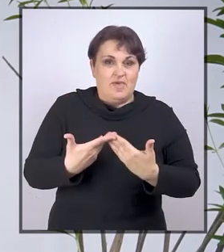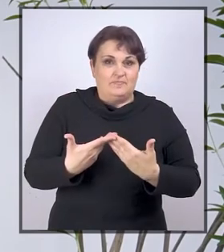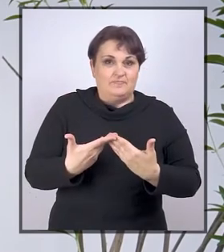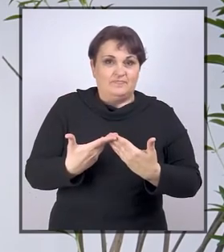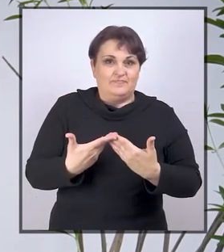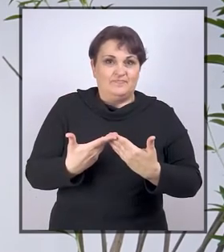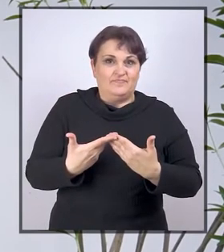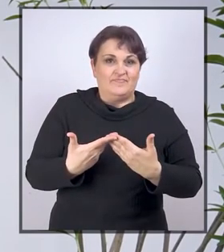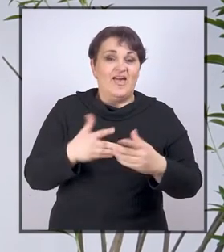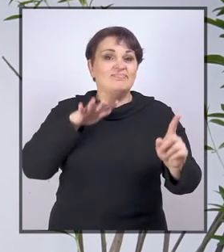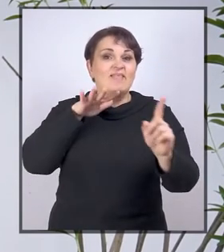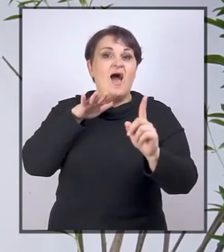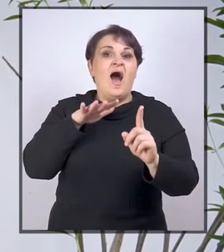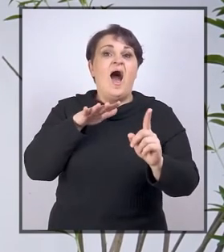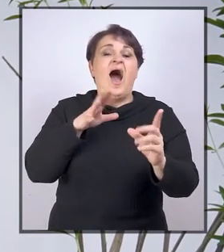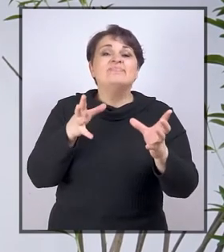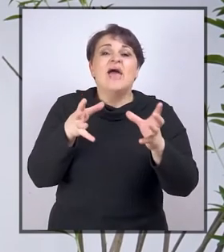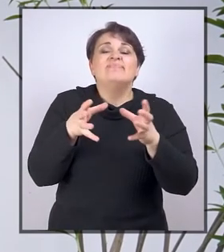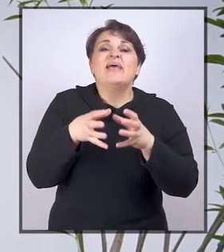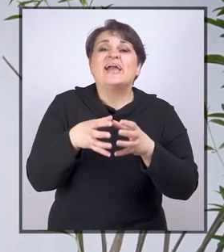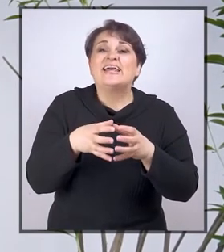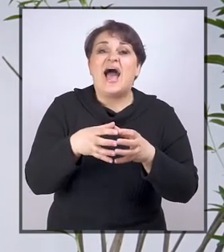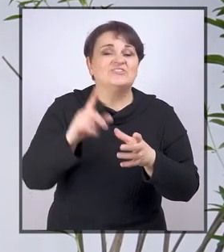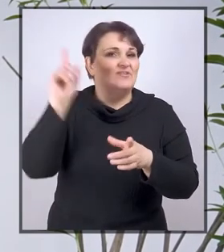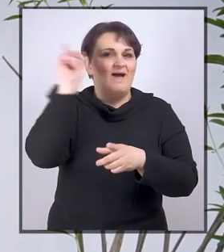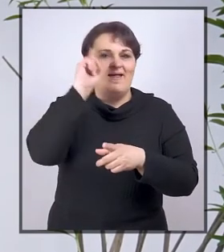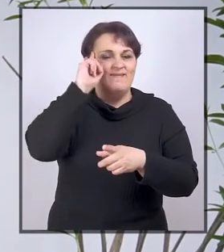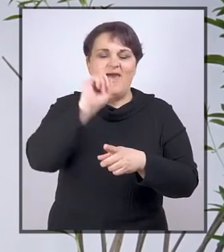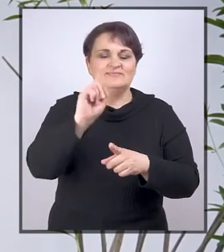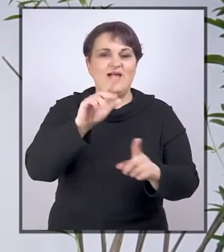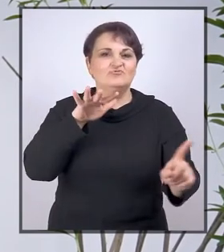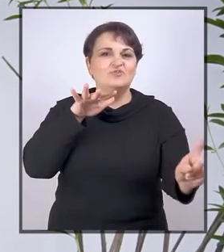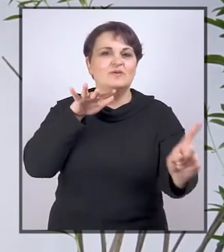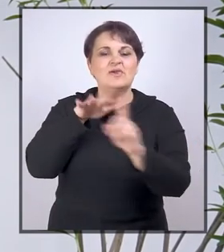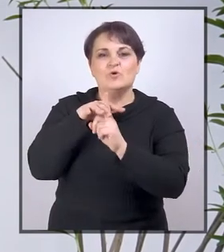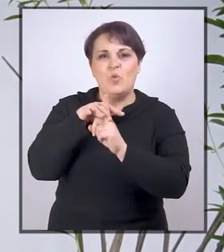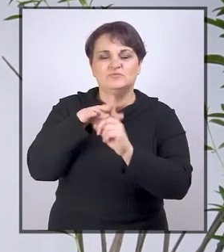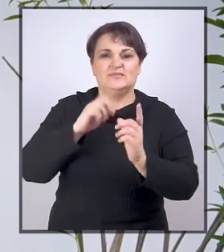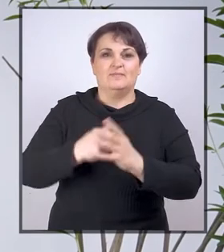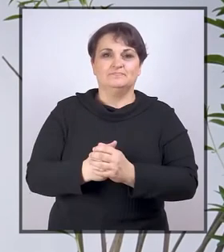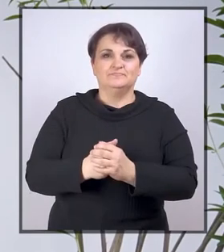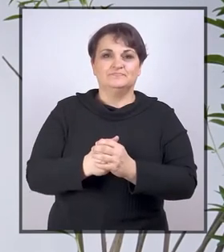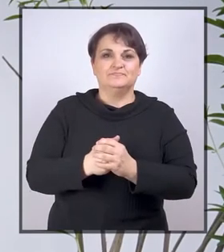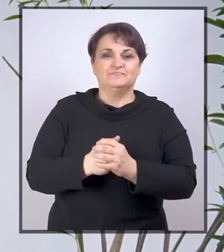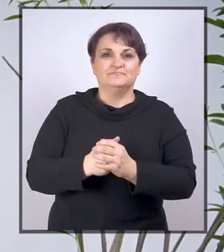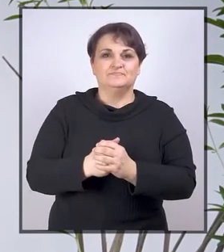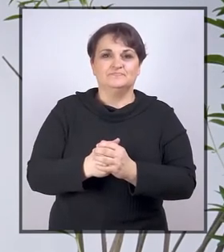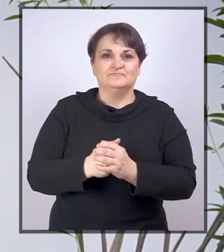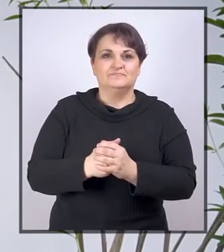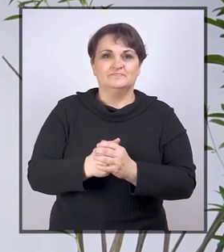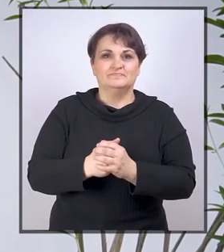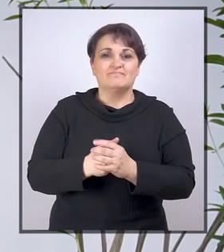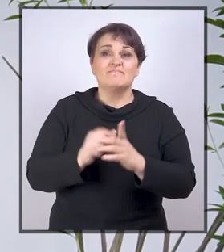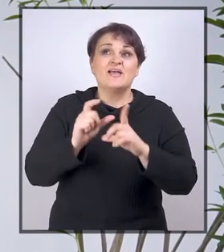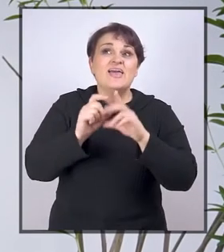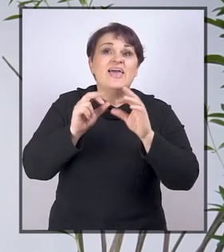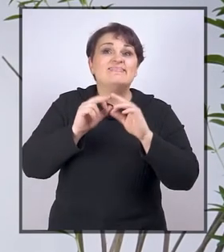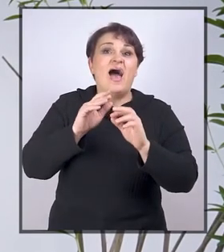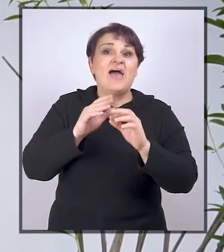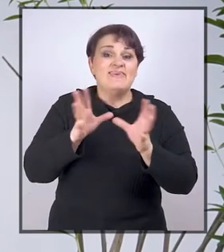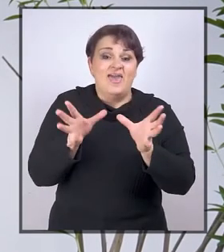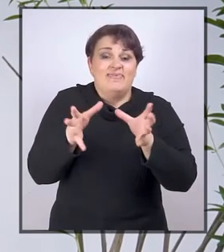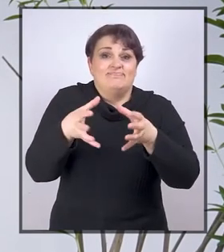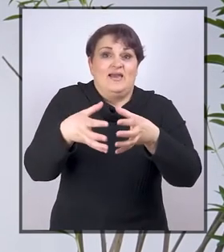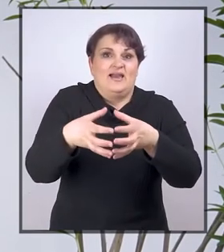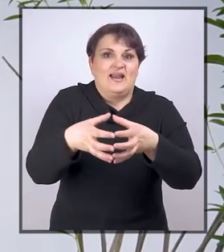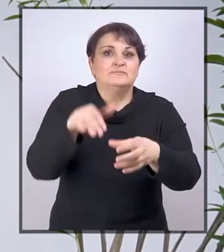integracija ne znači inkluziju. Da je